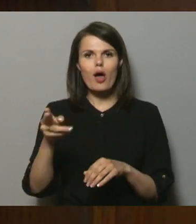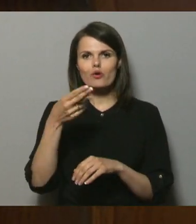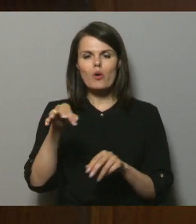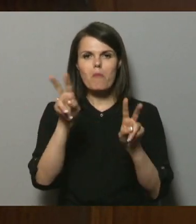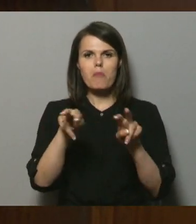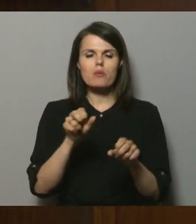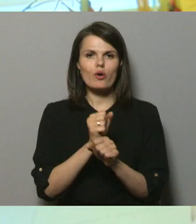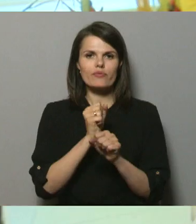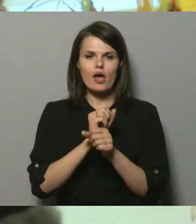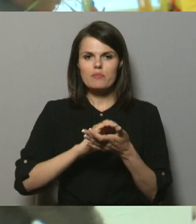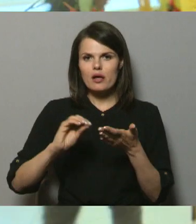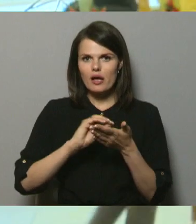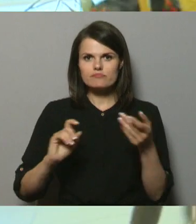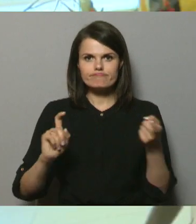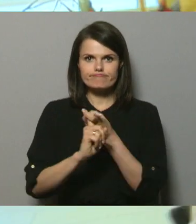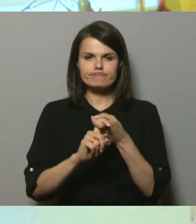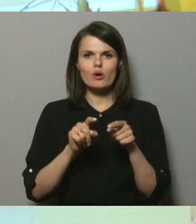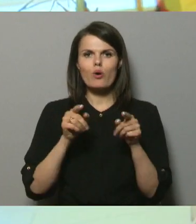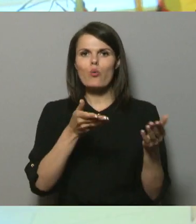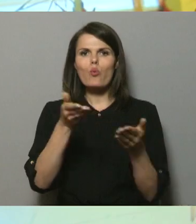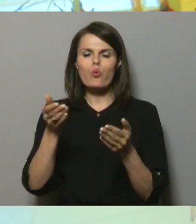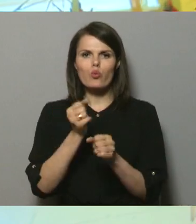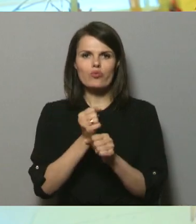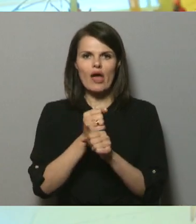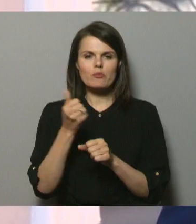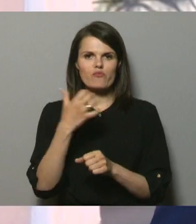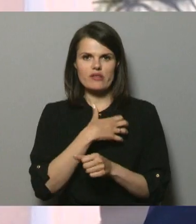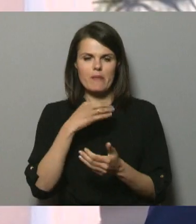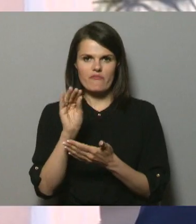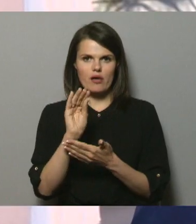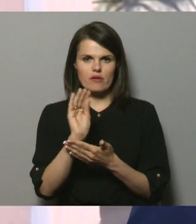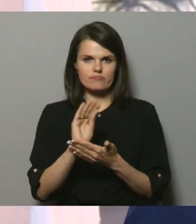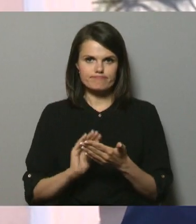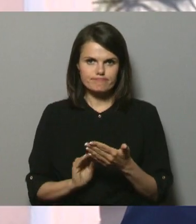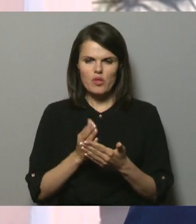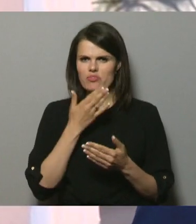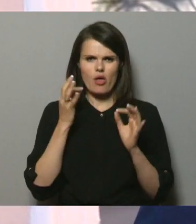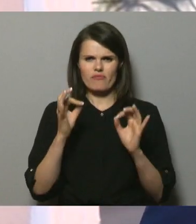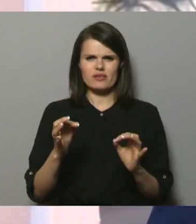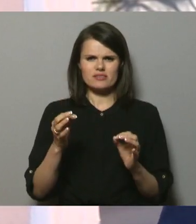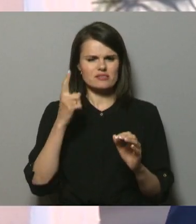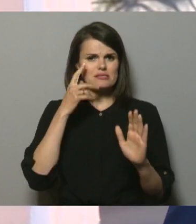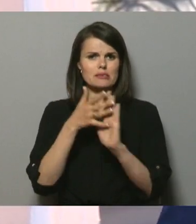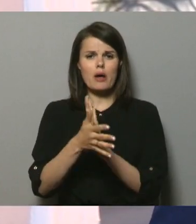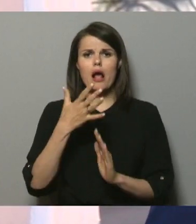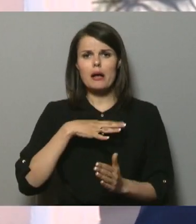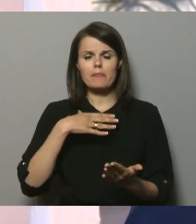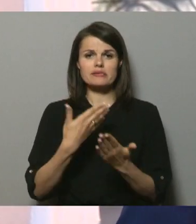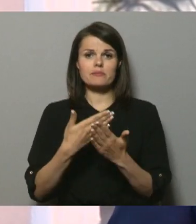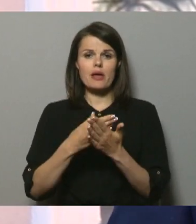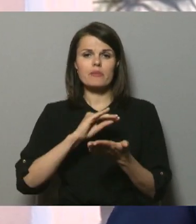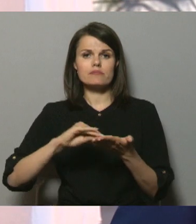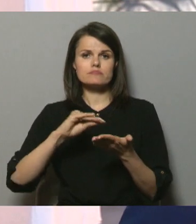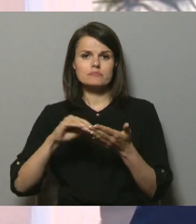pārbās darba rakstīšanas, sasaistīt ar to, kuru darbu viņam ir jākārto. Nav īsti saprotams, ka dēļ, piemēram, kārtoju